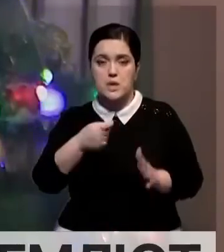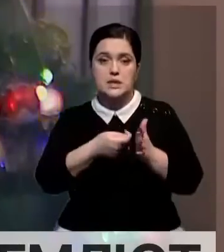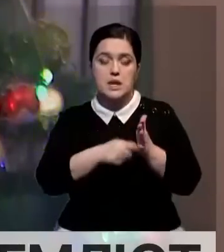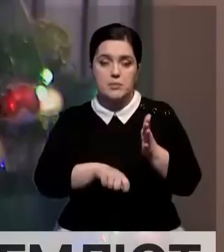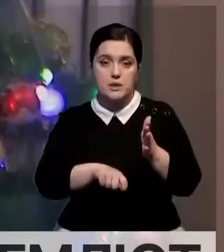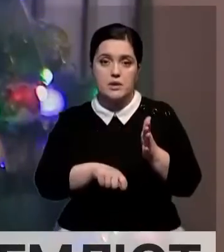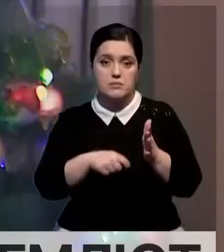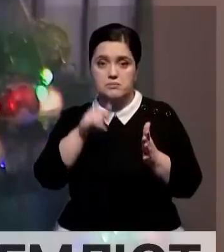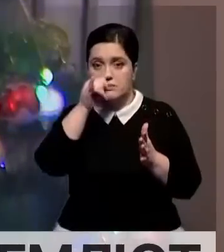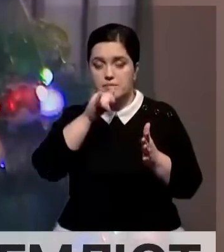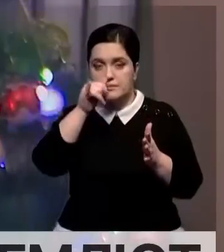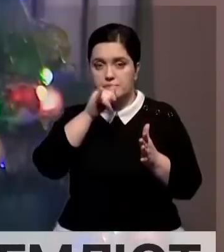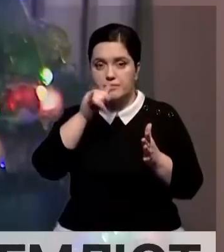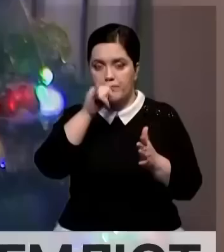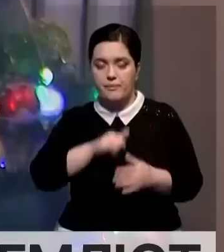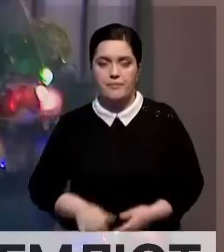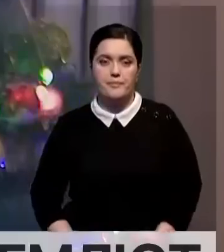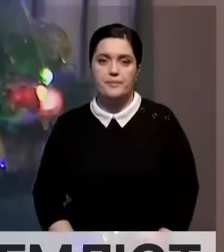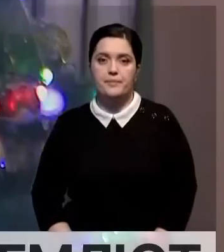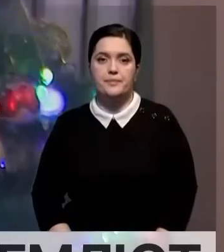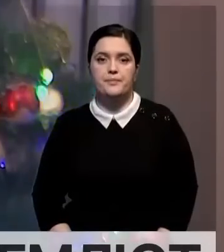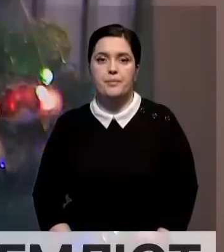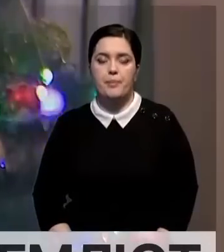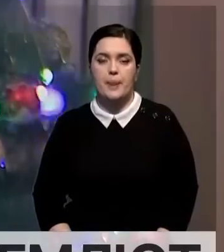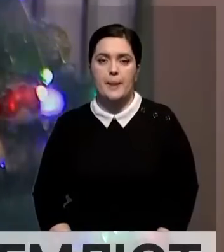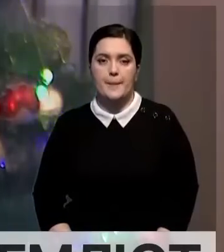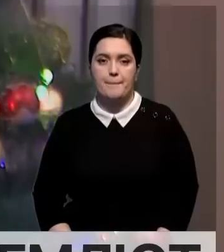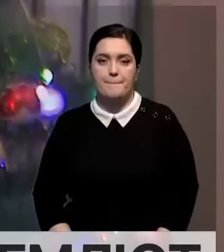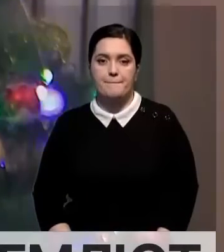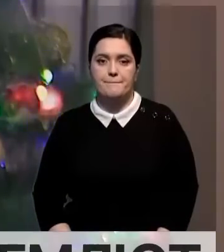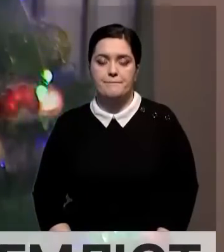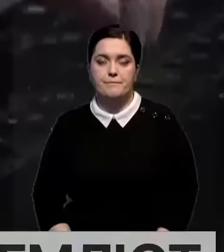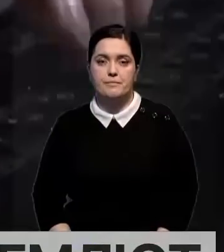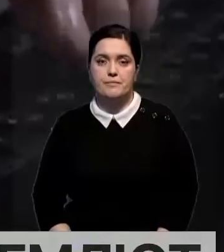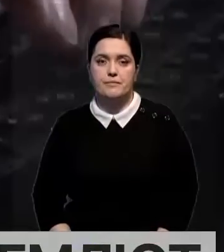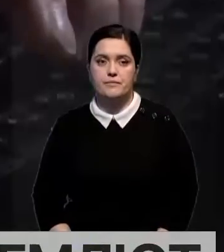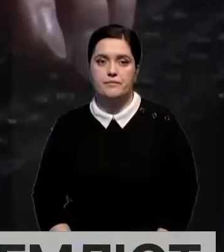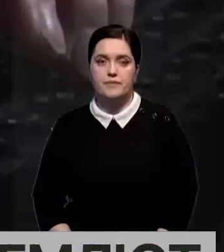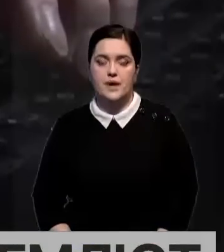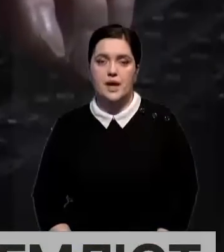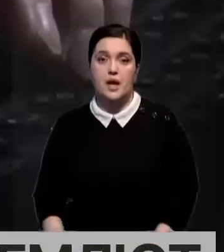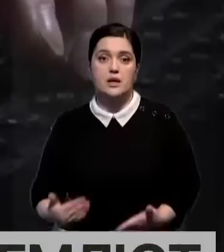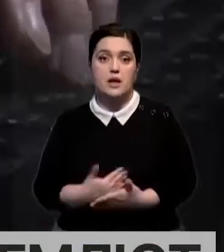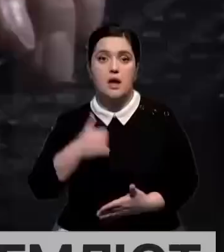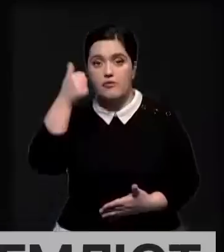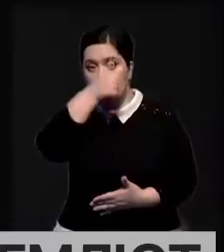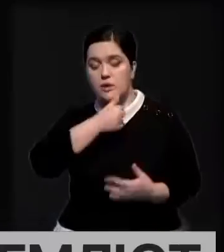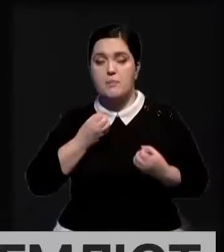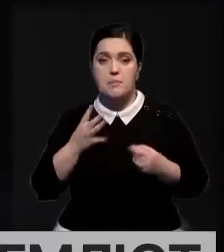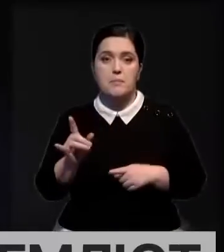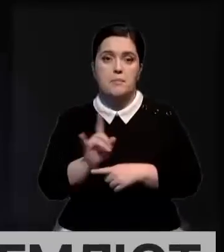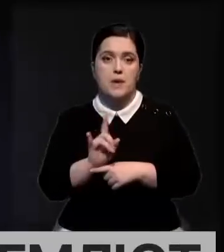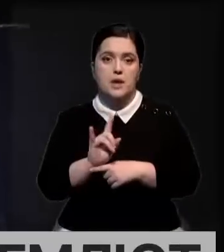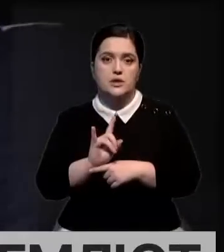И вот не могу дозвониться до сих пор. Связи нет, связь пропала с ними. Перед новогодними праздниками мошенники